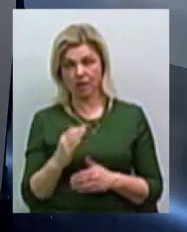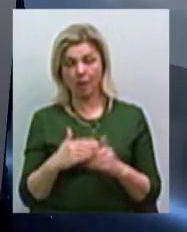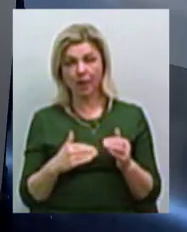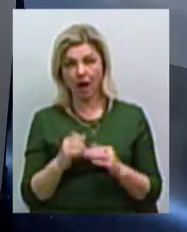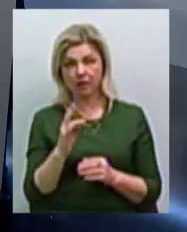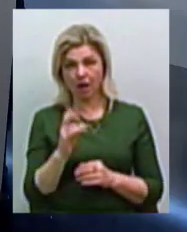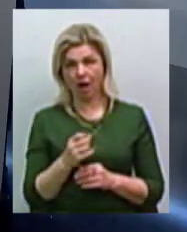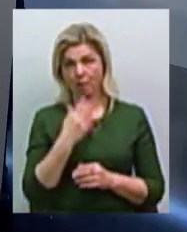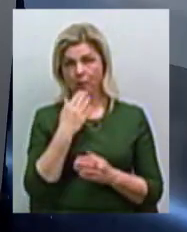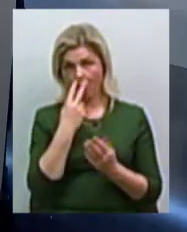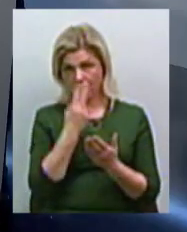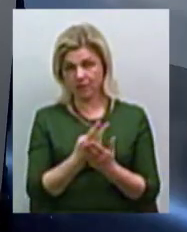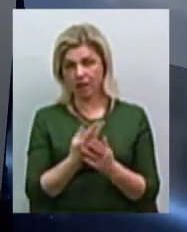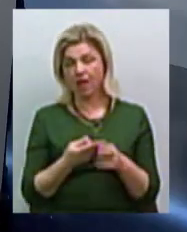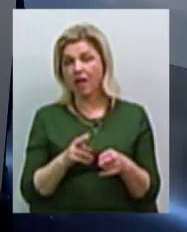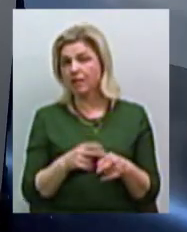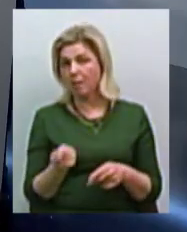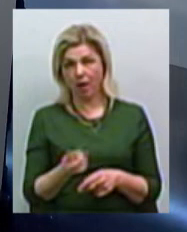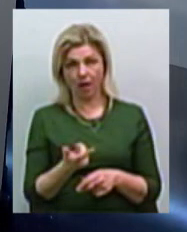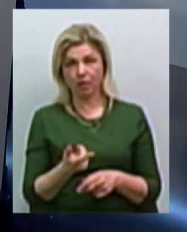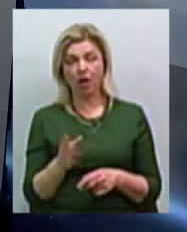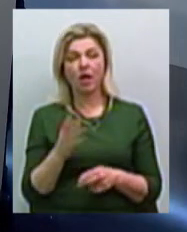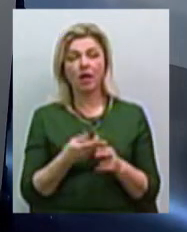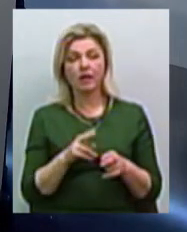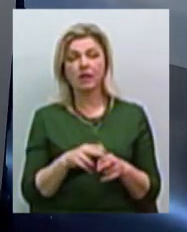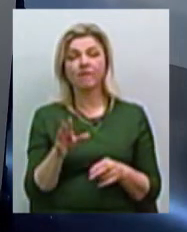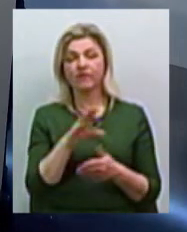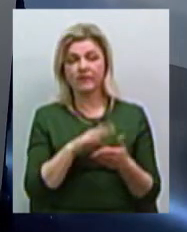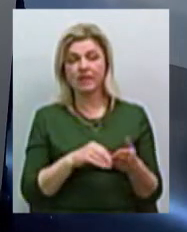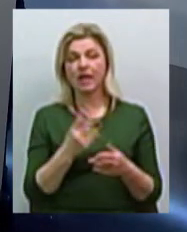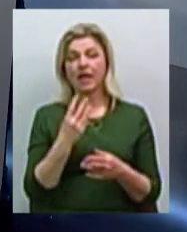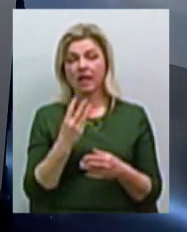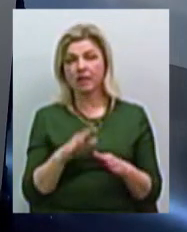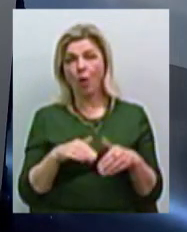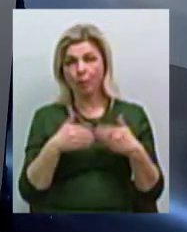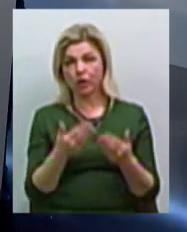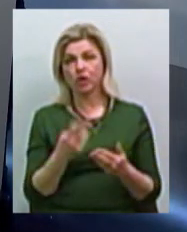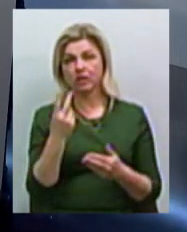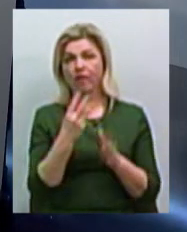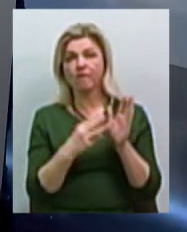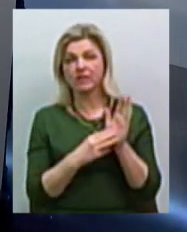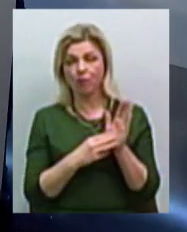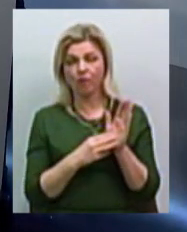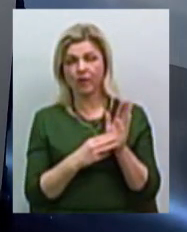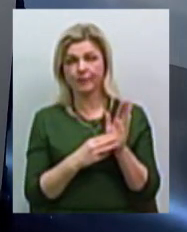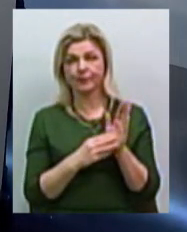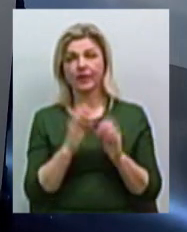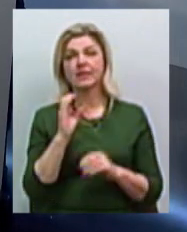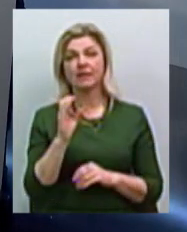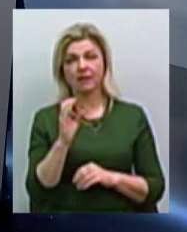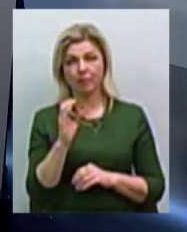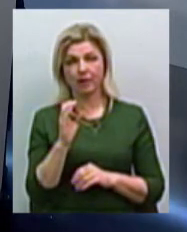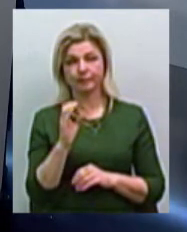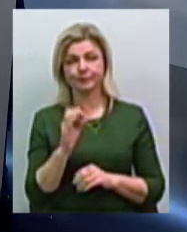Це мало. Це все три облашення у нас. 28 сентября,